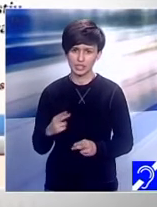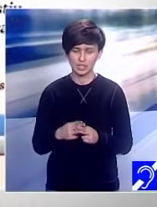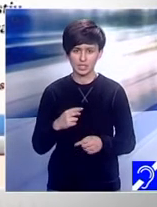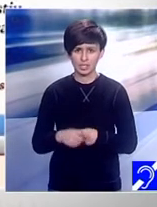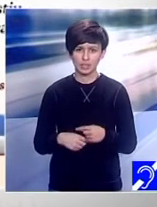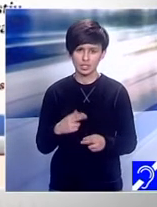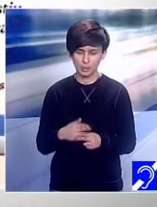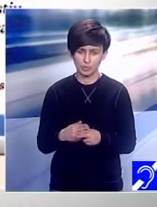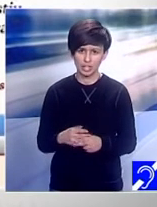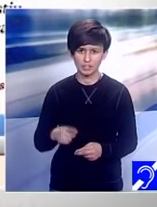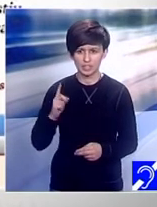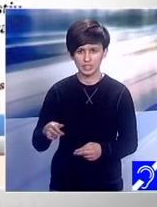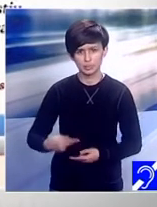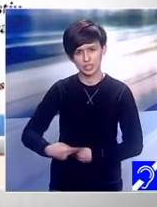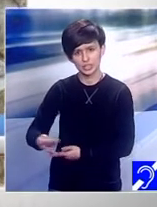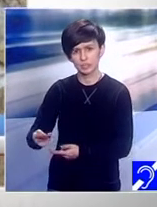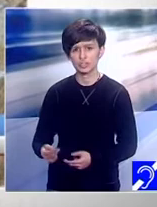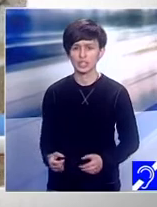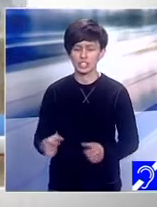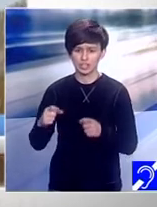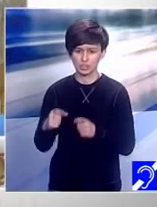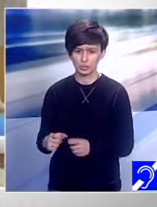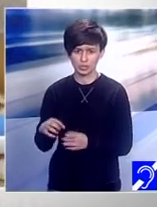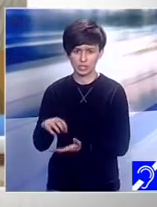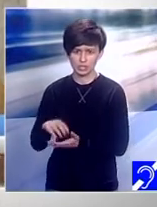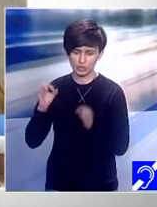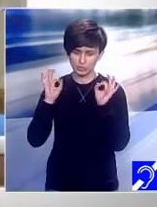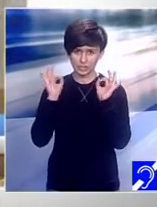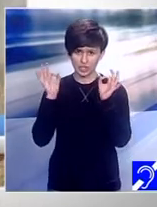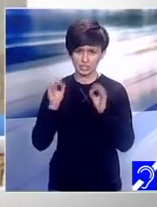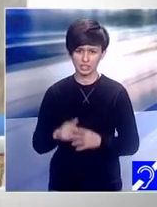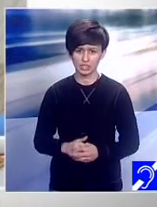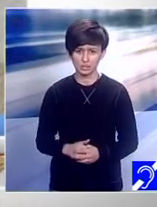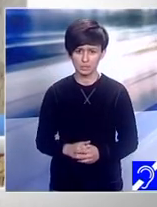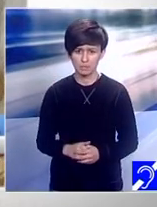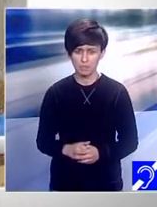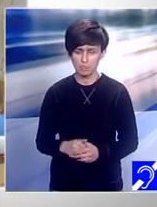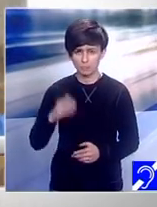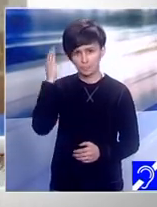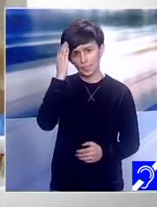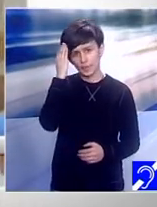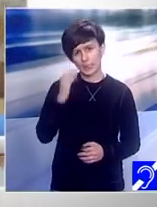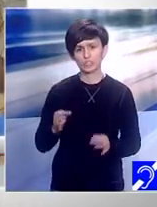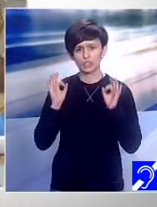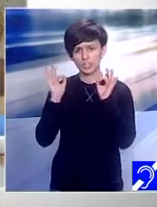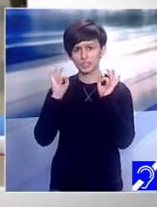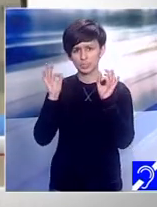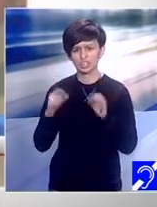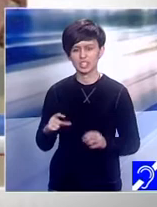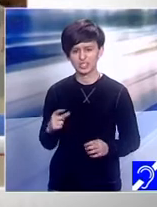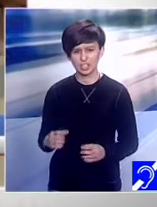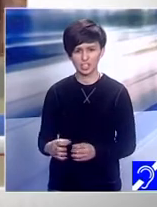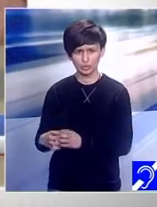undeva, nu știu, într-un loc specializat, cu alți copii ca ei. Școala specială este ca o cușcă. Clara a fost bătută și